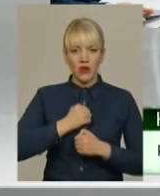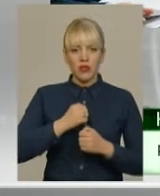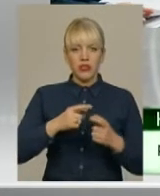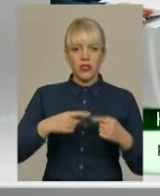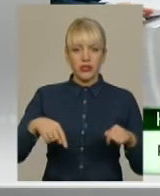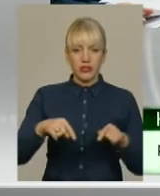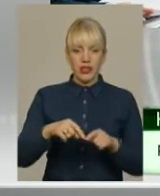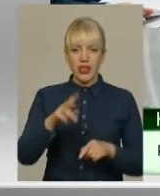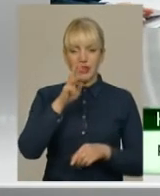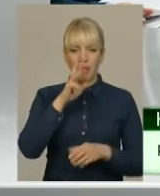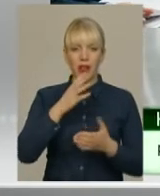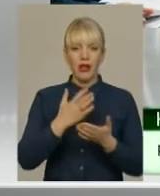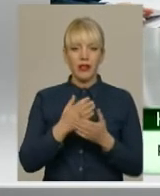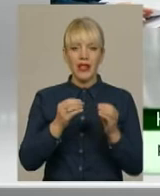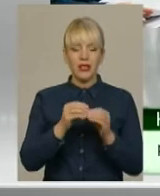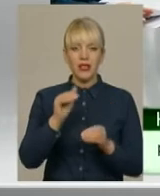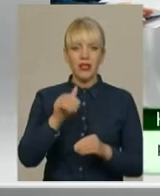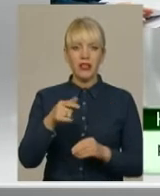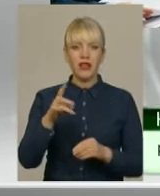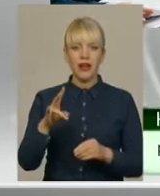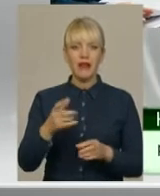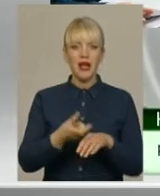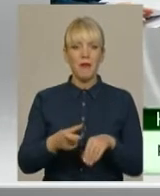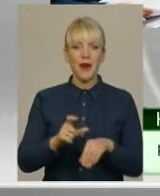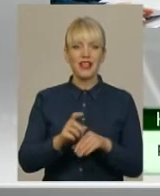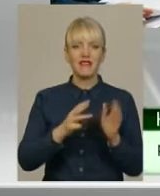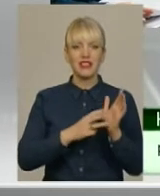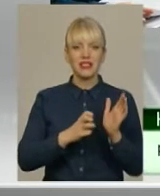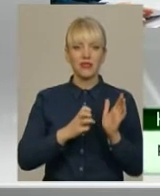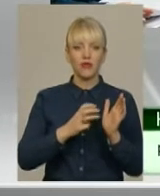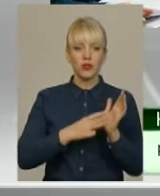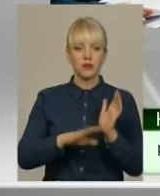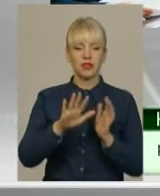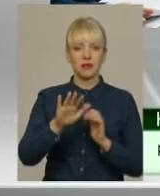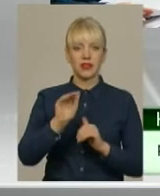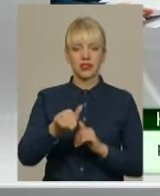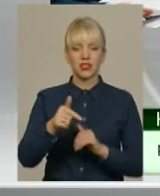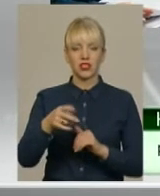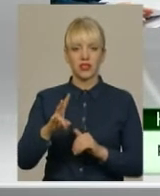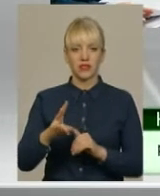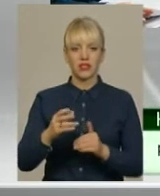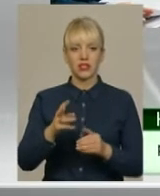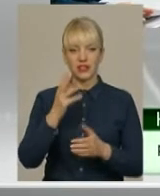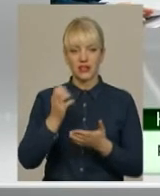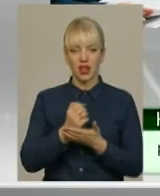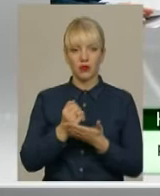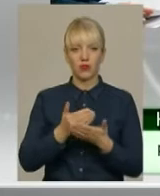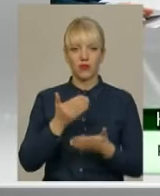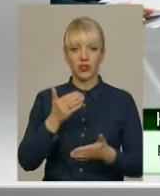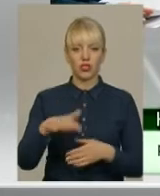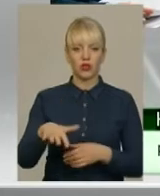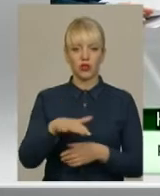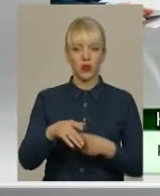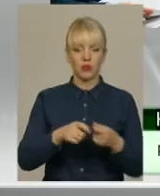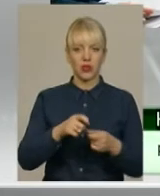зарплату, в сумі понад 10 тисяч гривень та понад 85 тисяч гривень за розвитку від територіального управління Державної